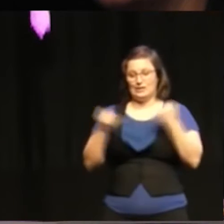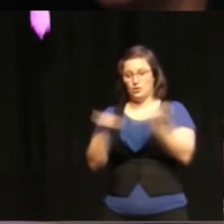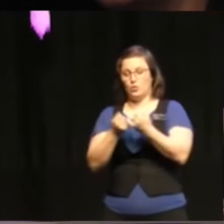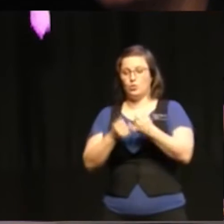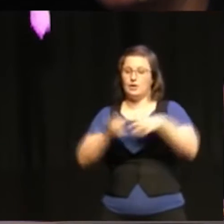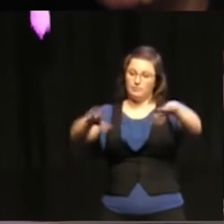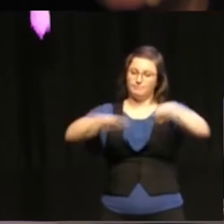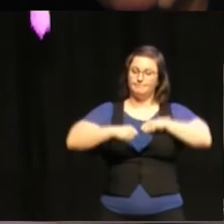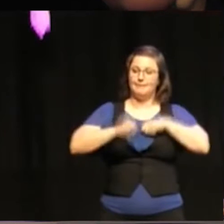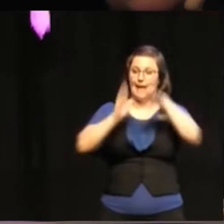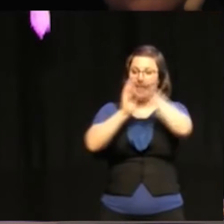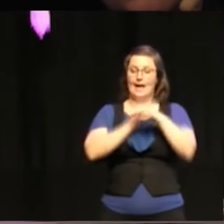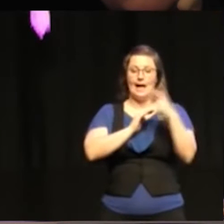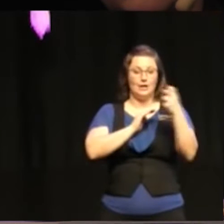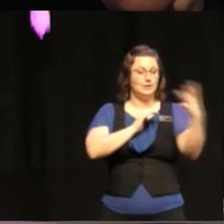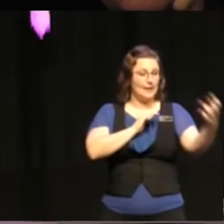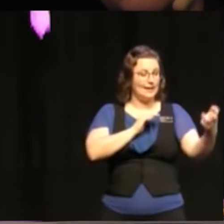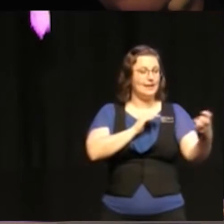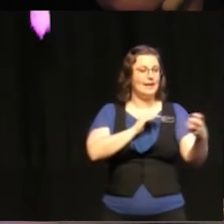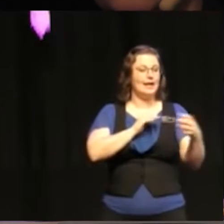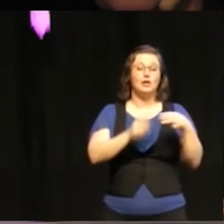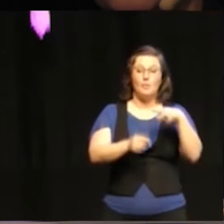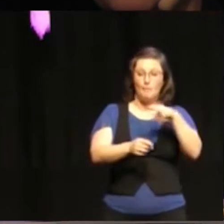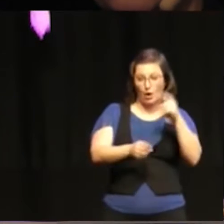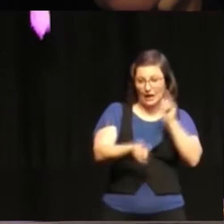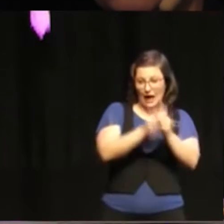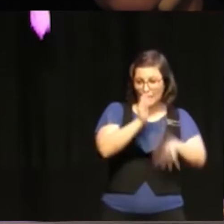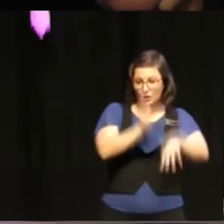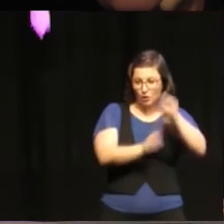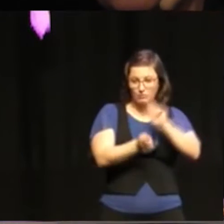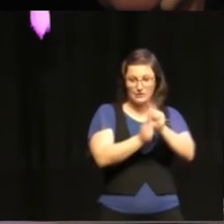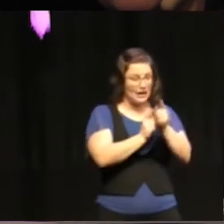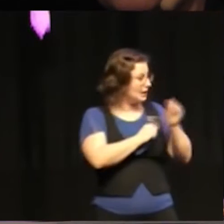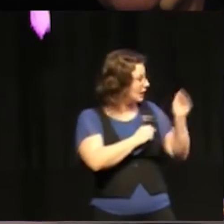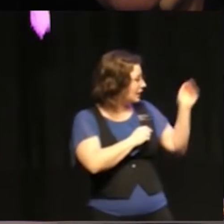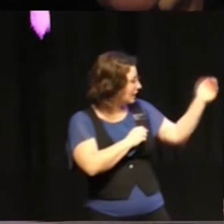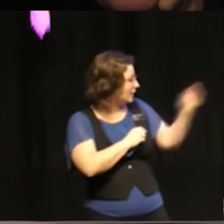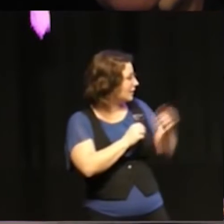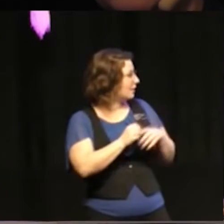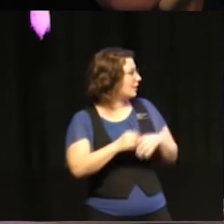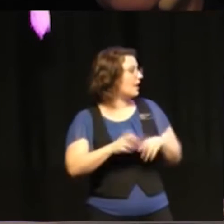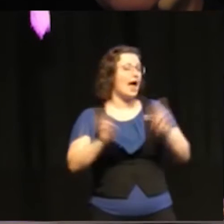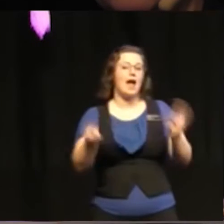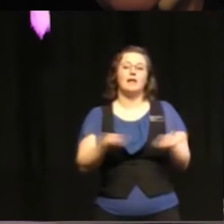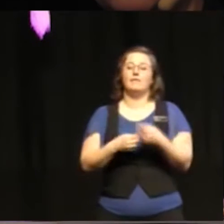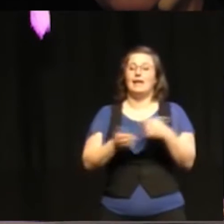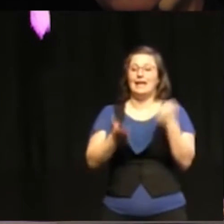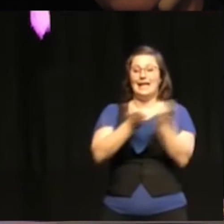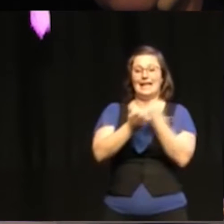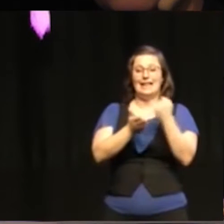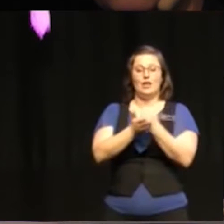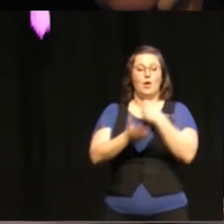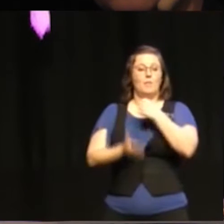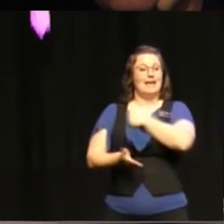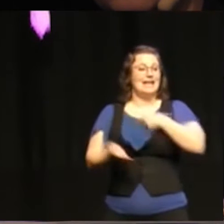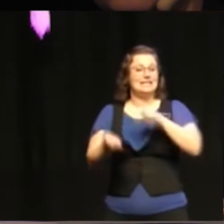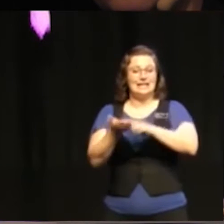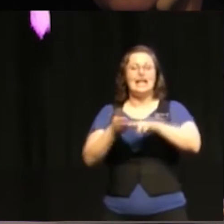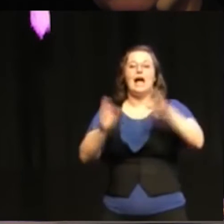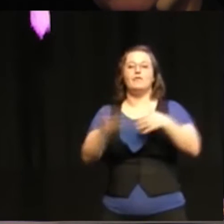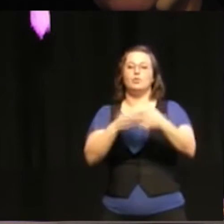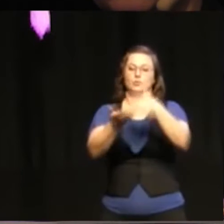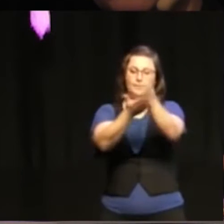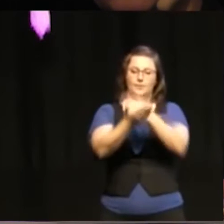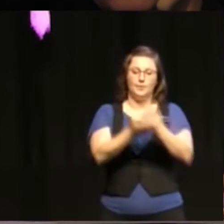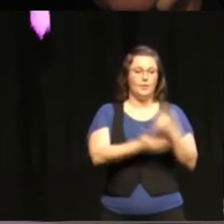agendan, så kommer Malen också kanske prata lite om det. Men man har ju i Naryenskapsliet gjort en uppdelning mellan